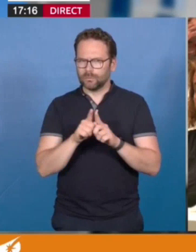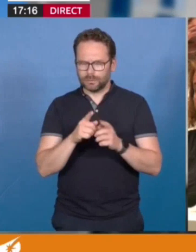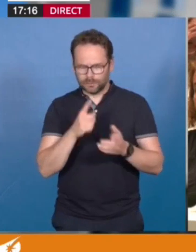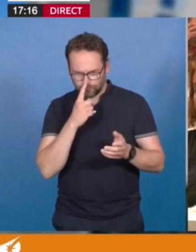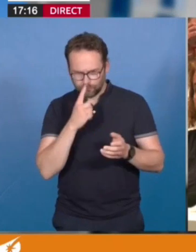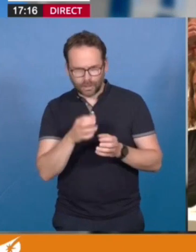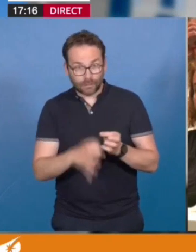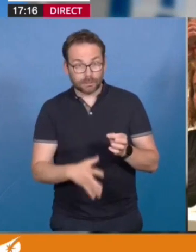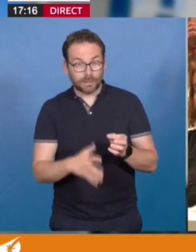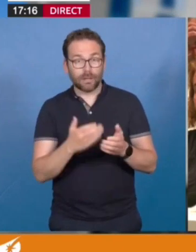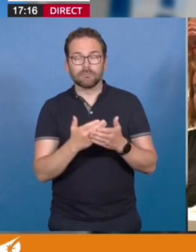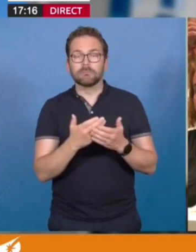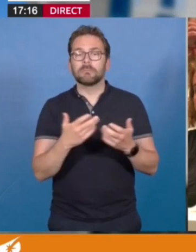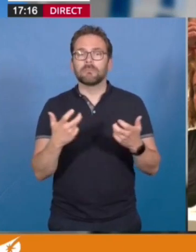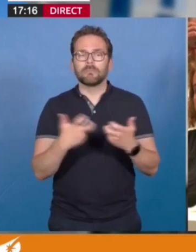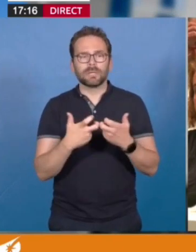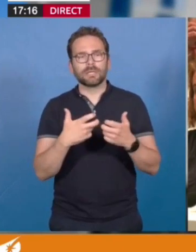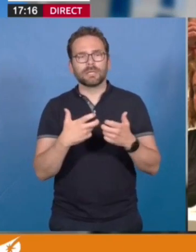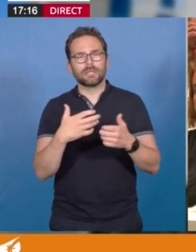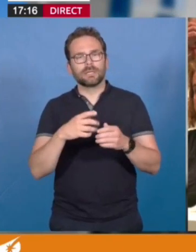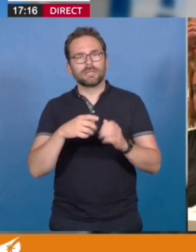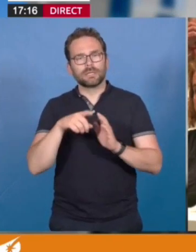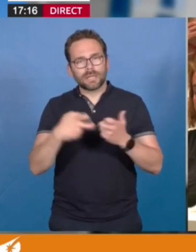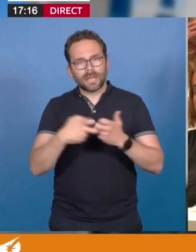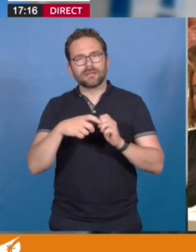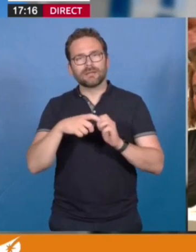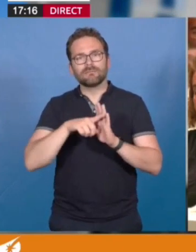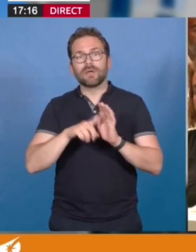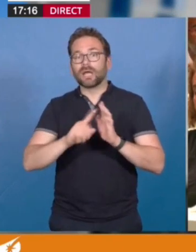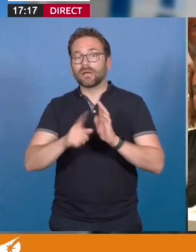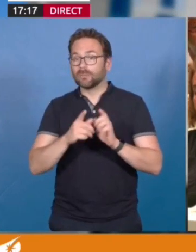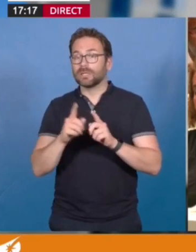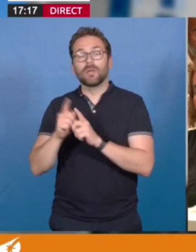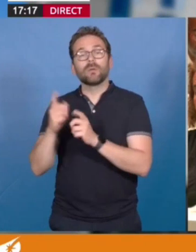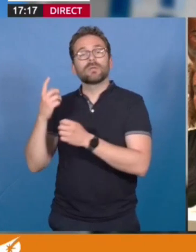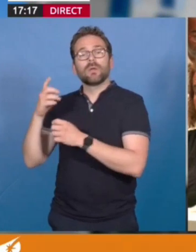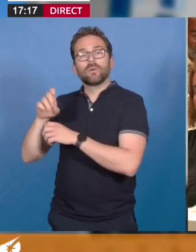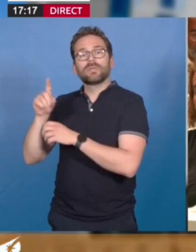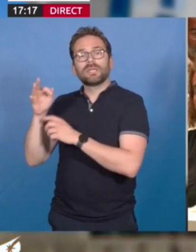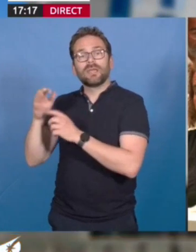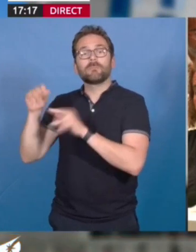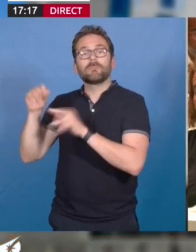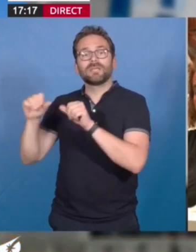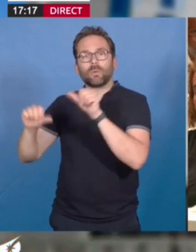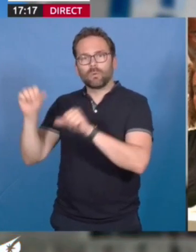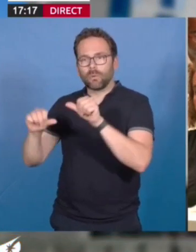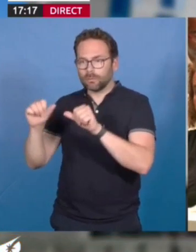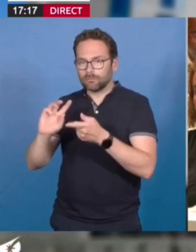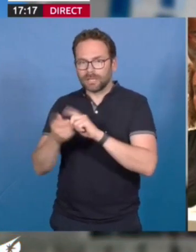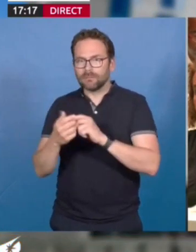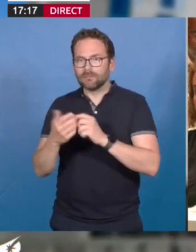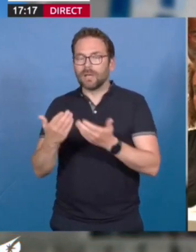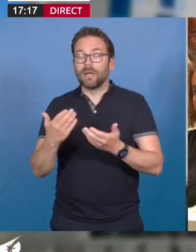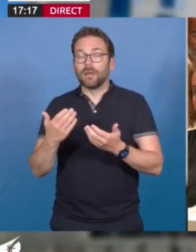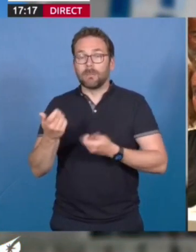résultats de la sortie des tarifs réglementés et de la mise en concurrence de l'opérateur historique EDF avec une libéralisation du marché